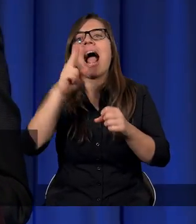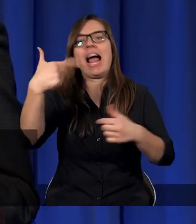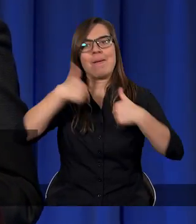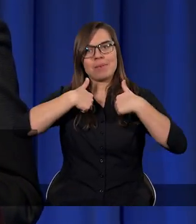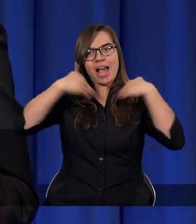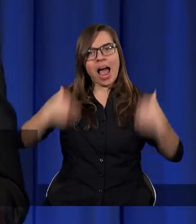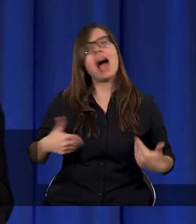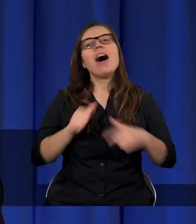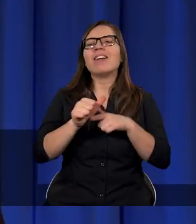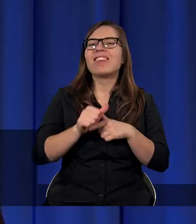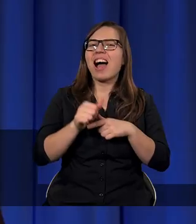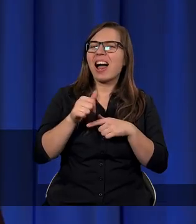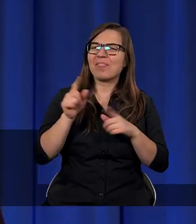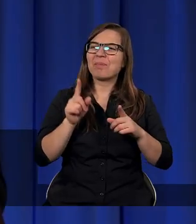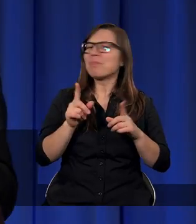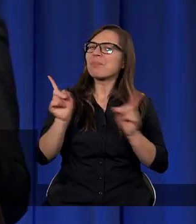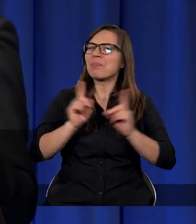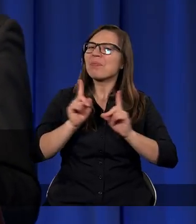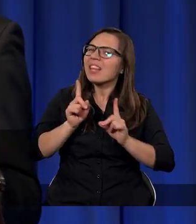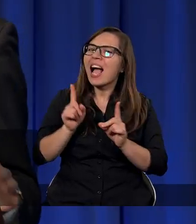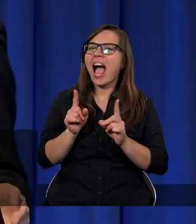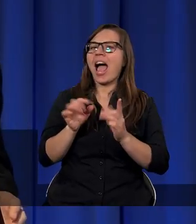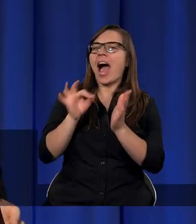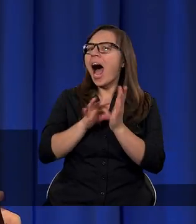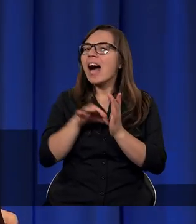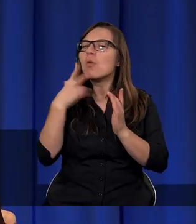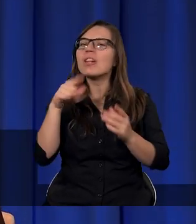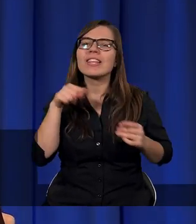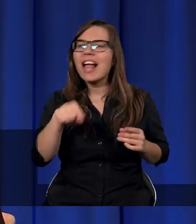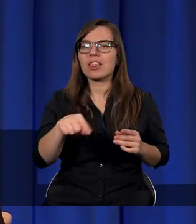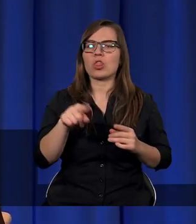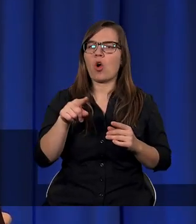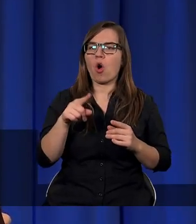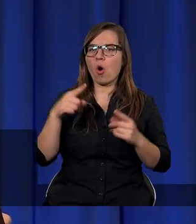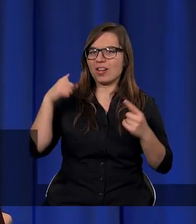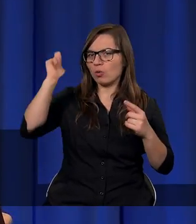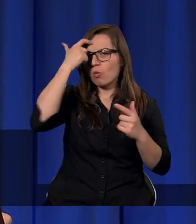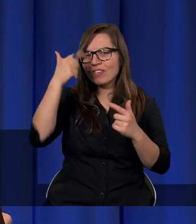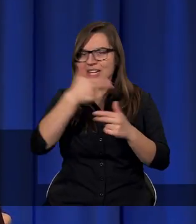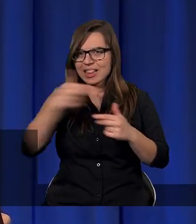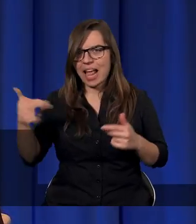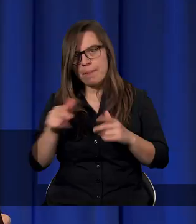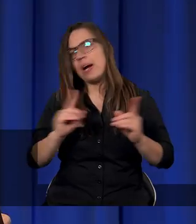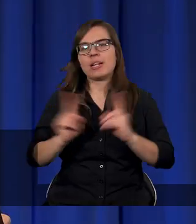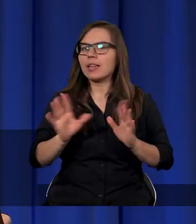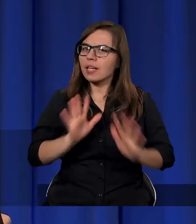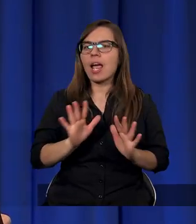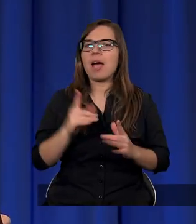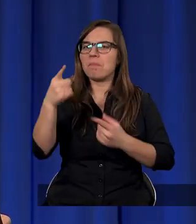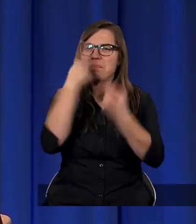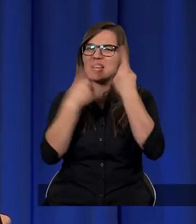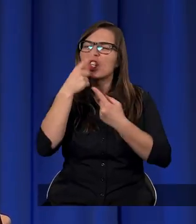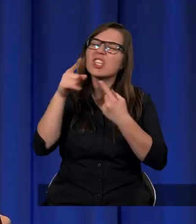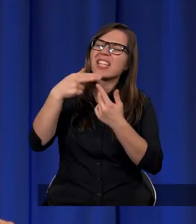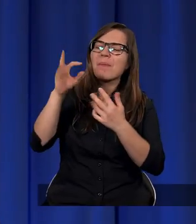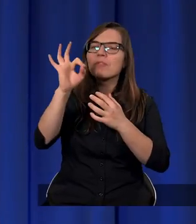ja jestem, to akurat nie jest to głównym tutaj teraz tematem moich rozważań.